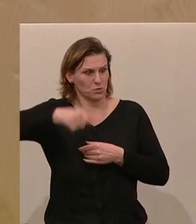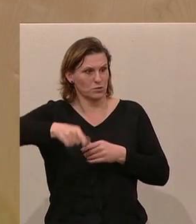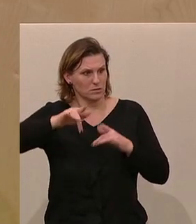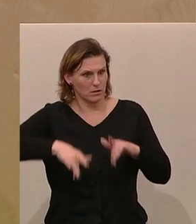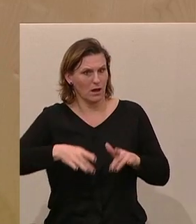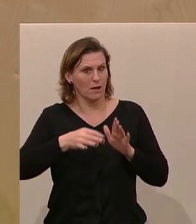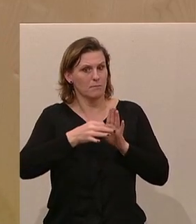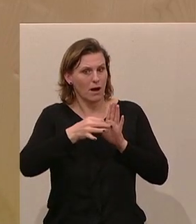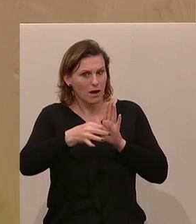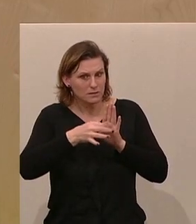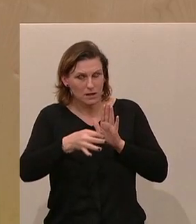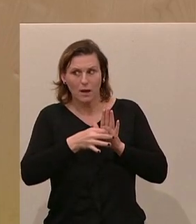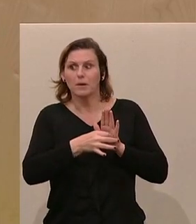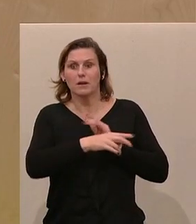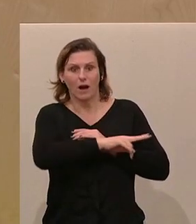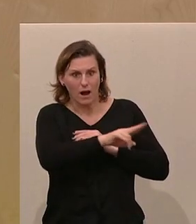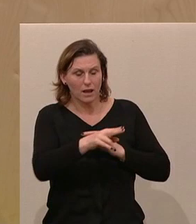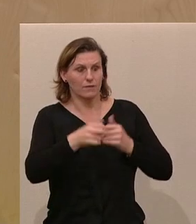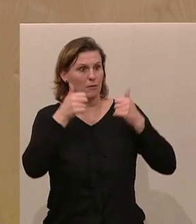ausdrücklich gut heißt.